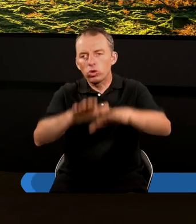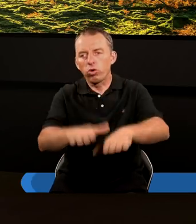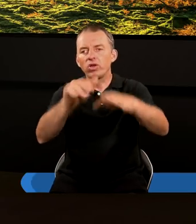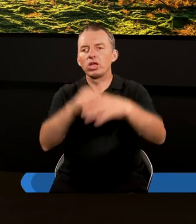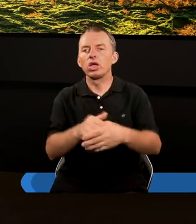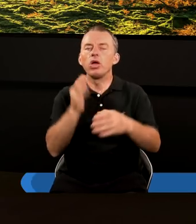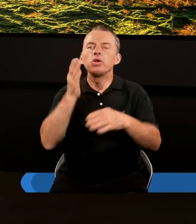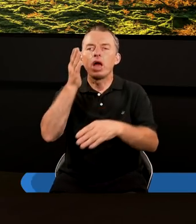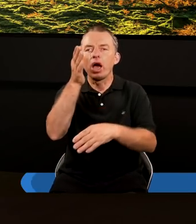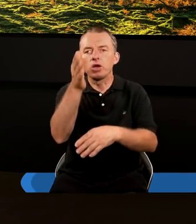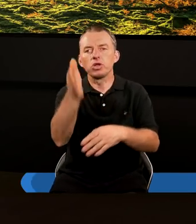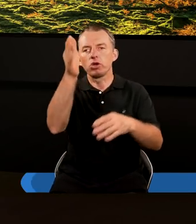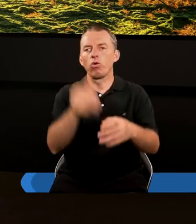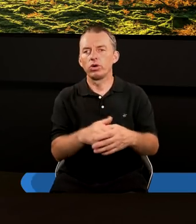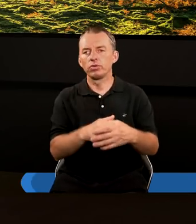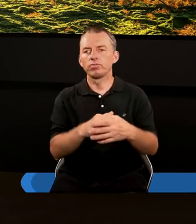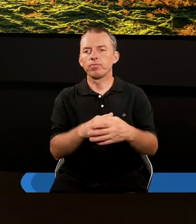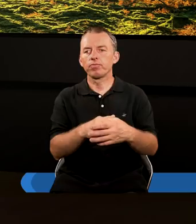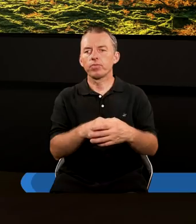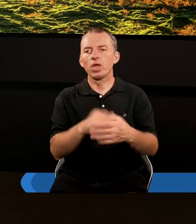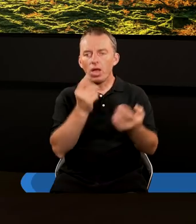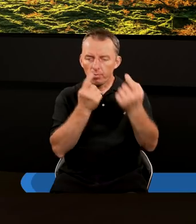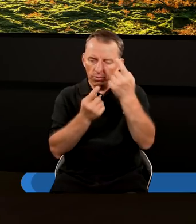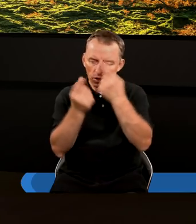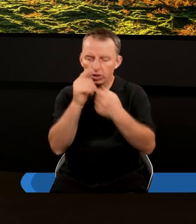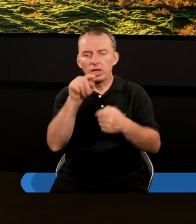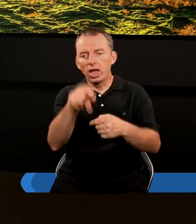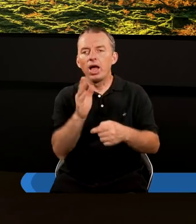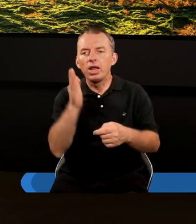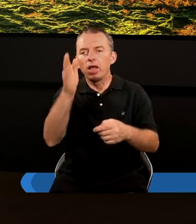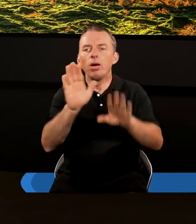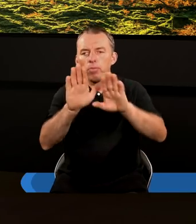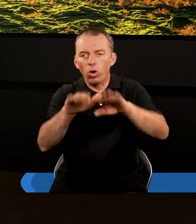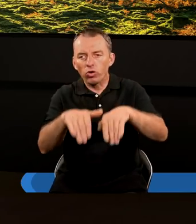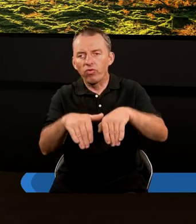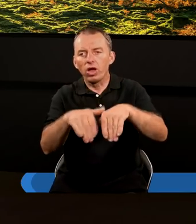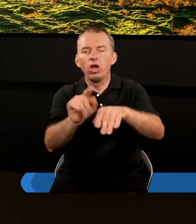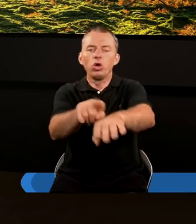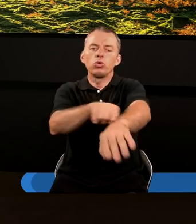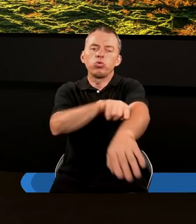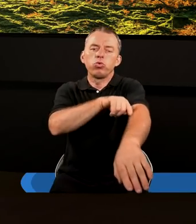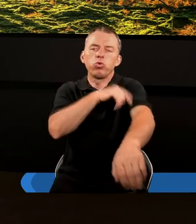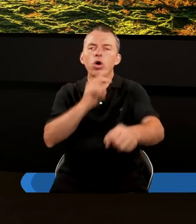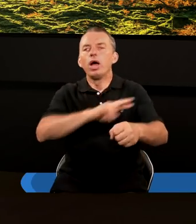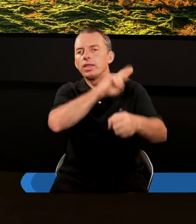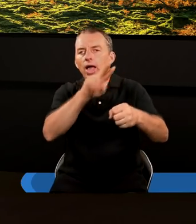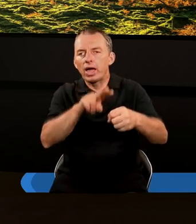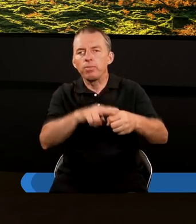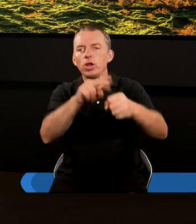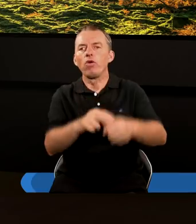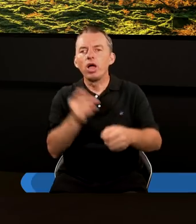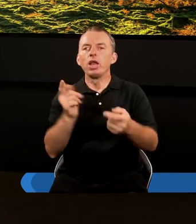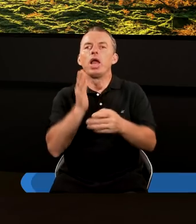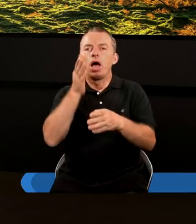błogosławioną nadzieją, prawda. Myślę, że ta nadzieja pozwala, ta długoterminowa, błogosławiona